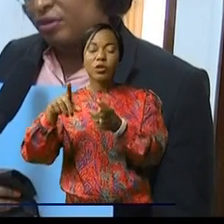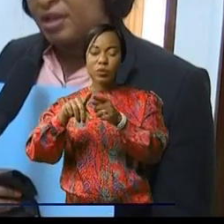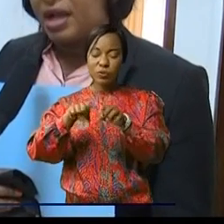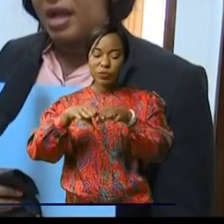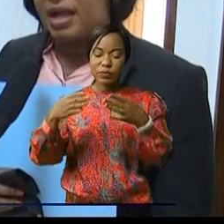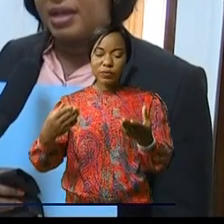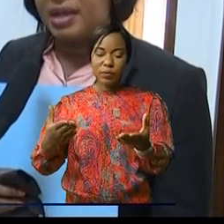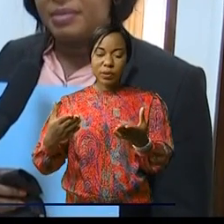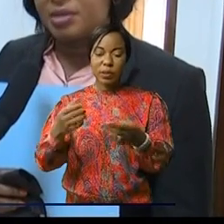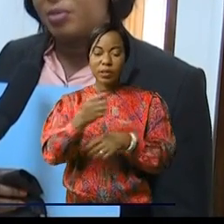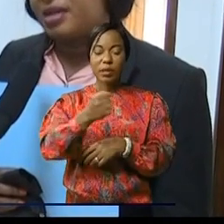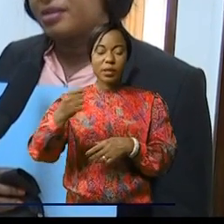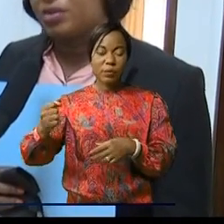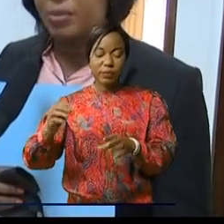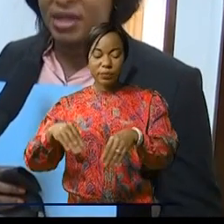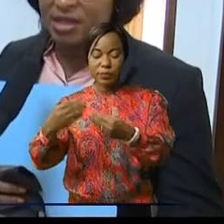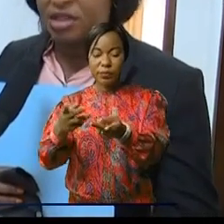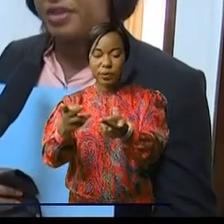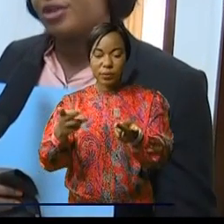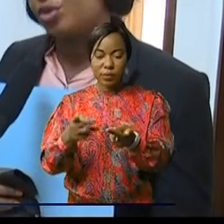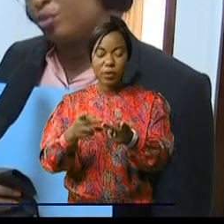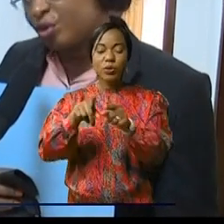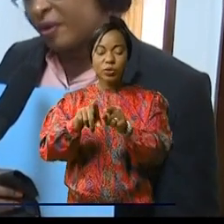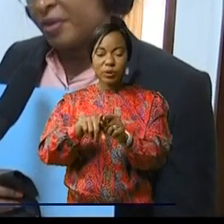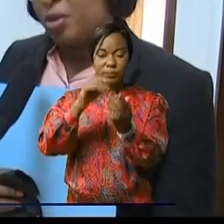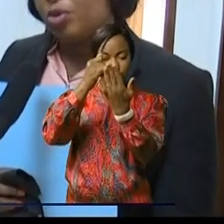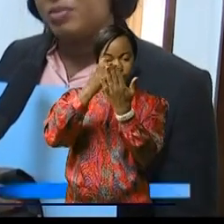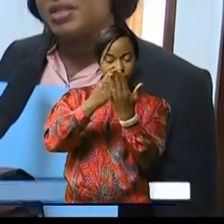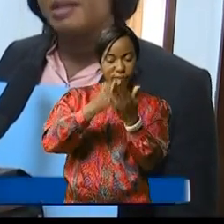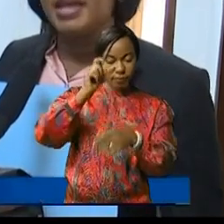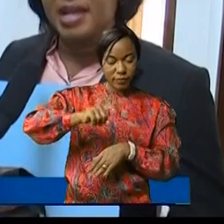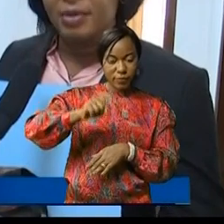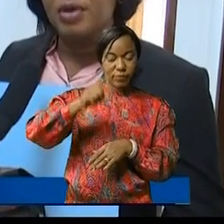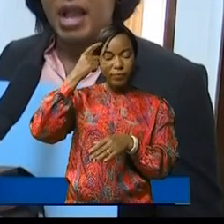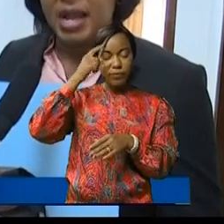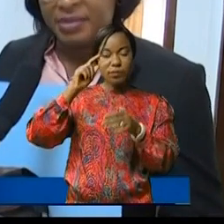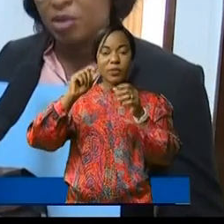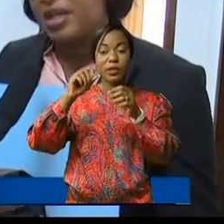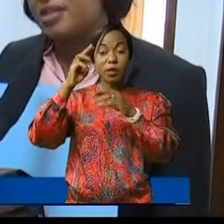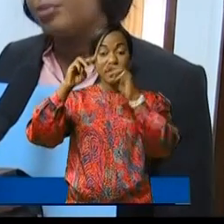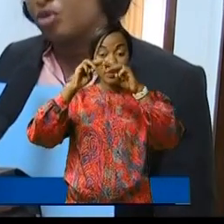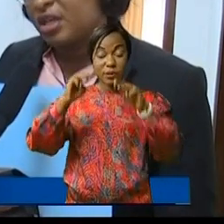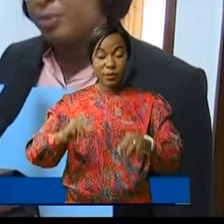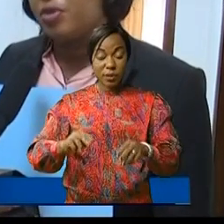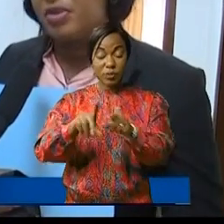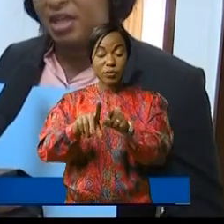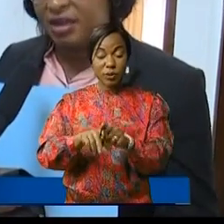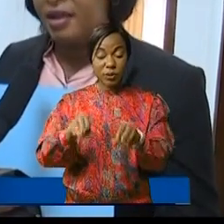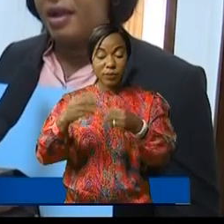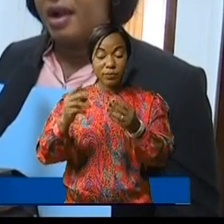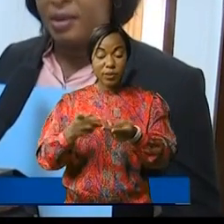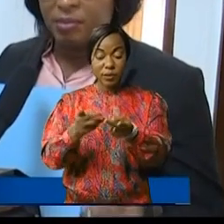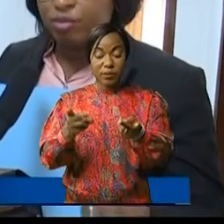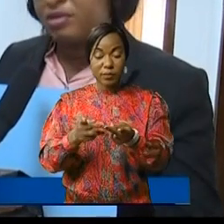porte à la mise en place, ou d'abord à l'identification de besoins pour le ministère, mais également à la mise en place des projets qui peuvent aider